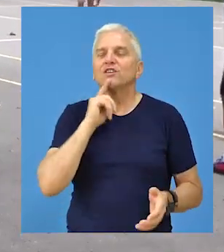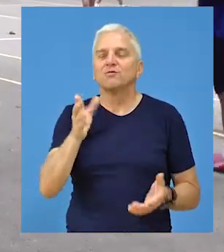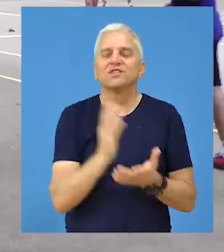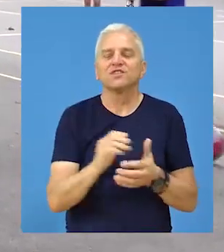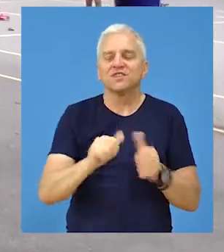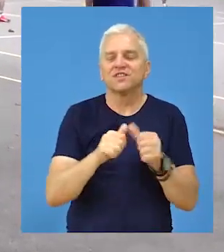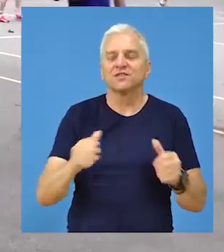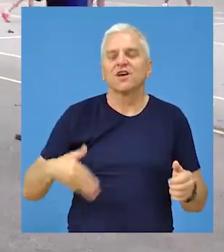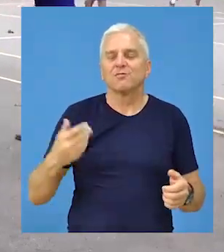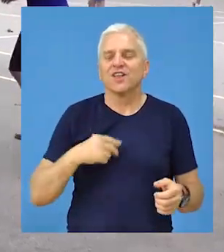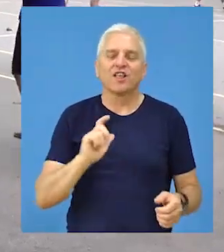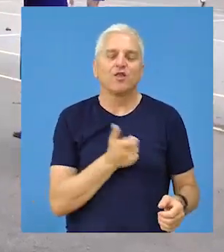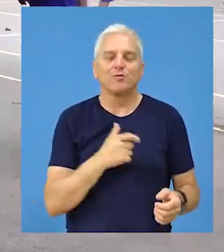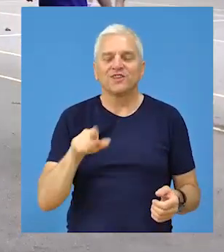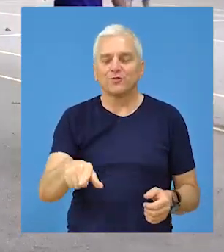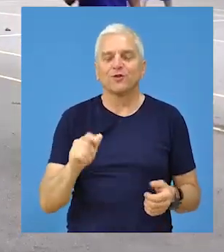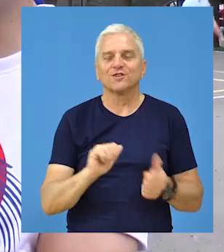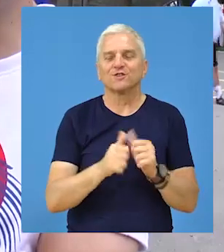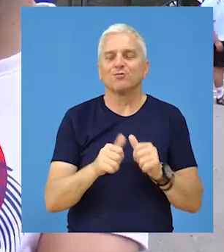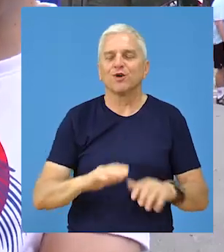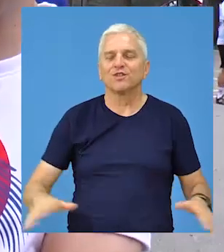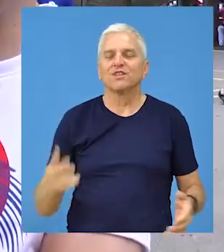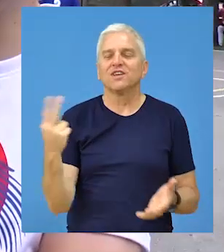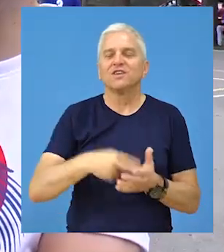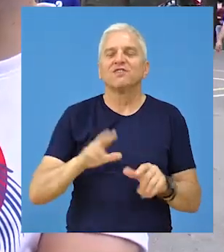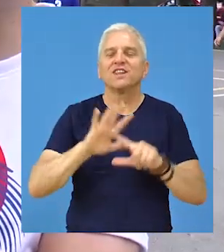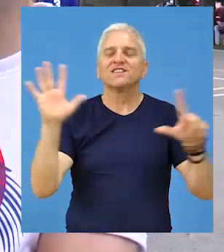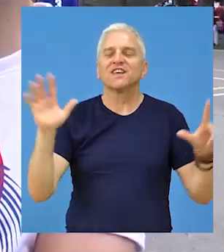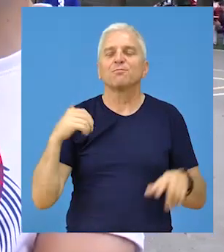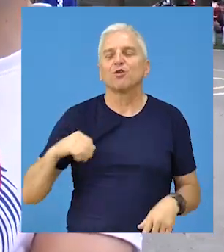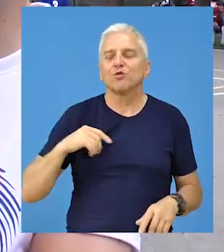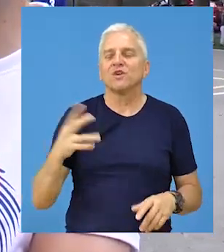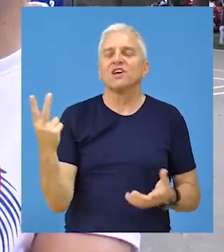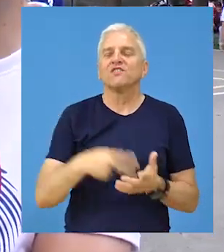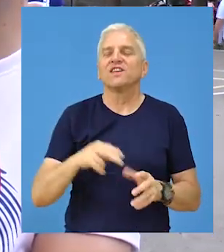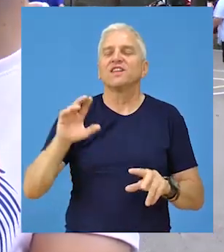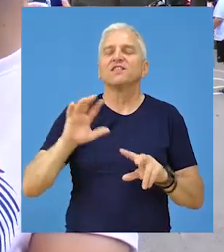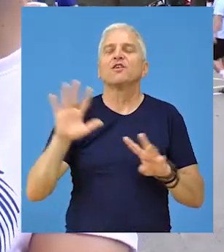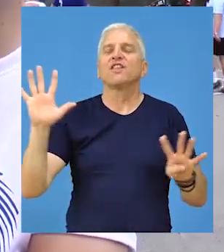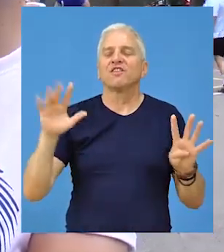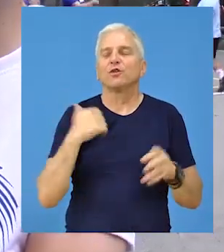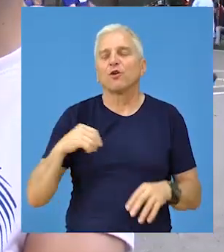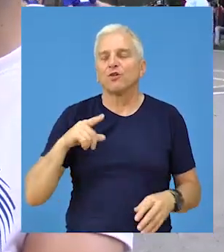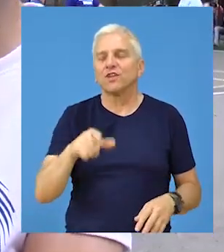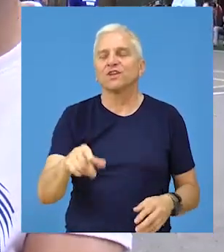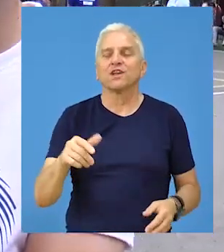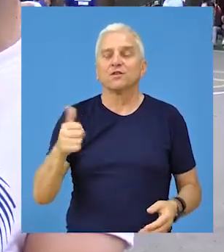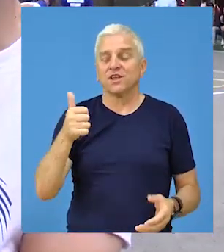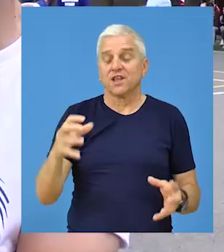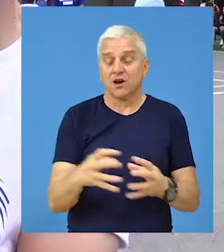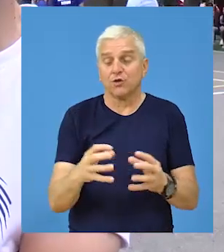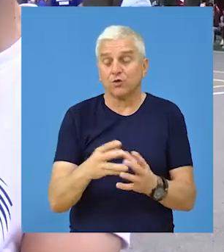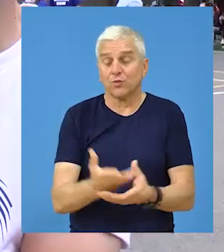turnir i za nešto mlađe ljubitelje ovog sporta. Godišta 2007, 2008 i 2009 to će biti jedna